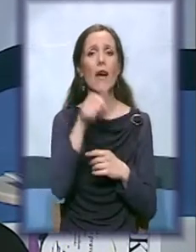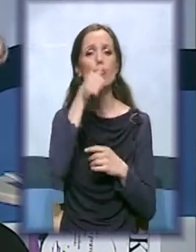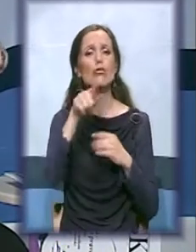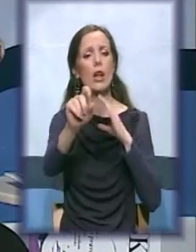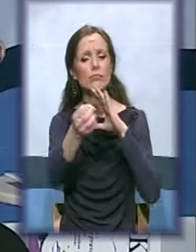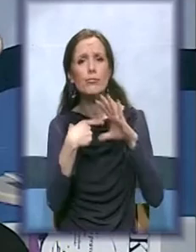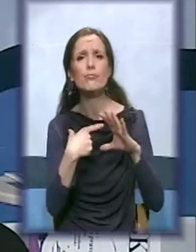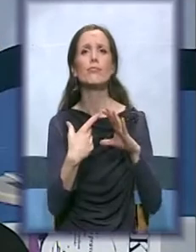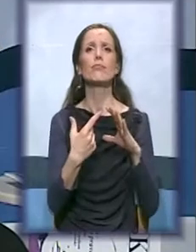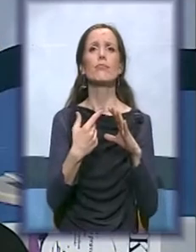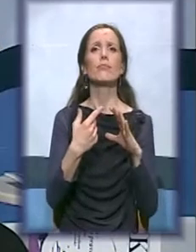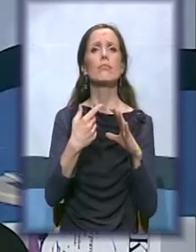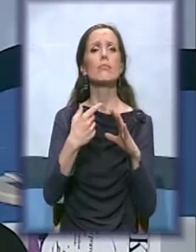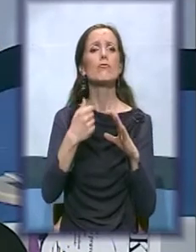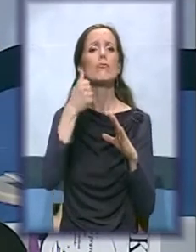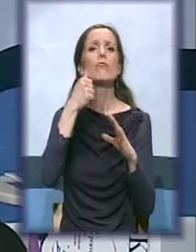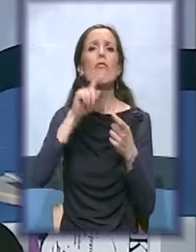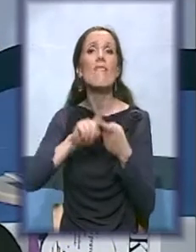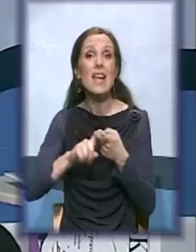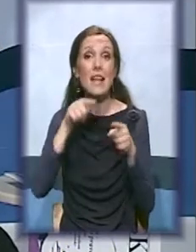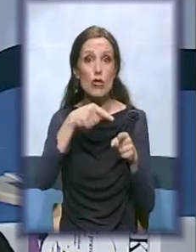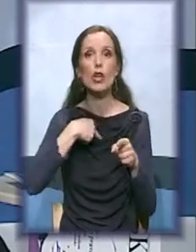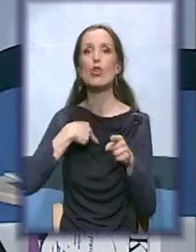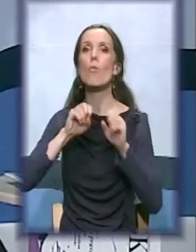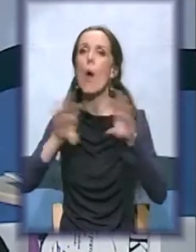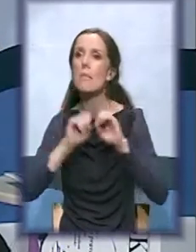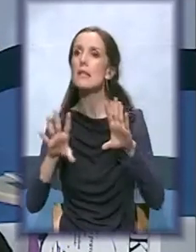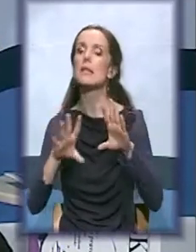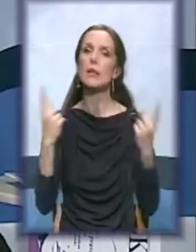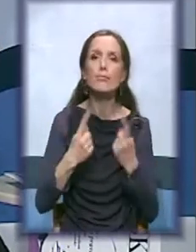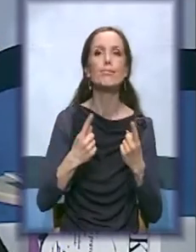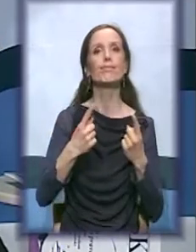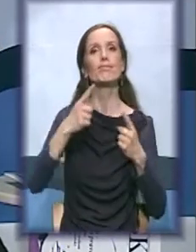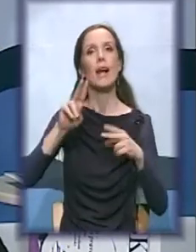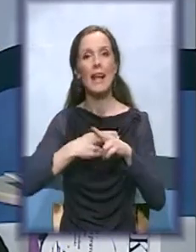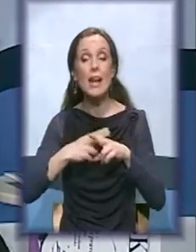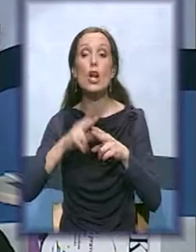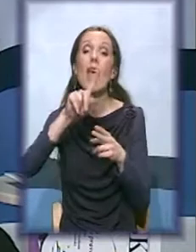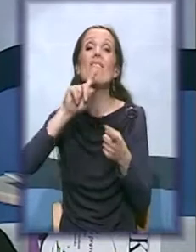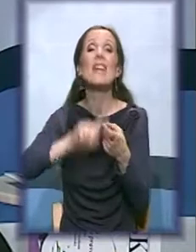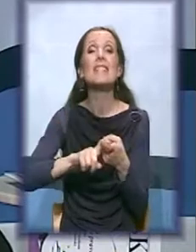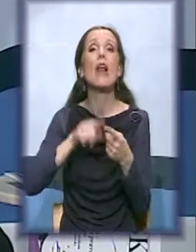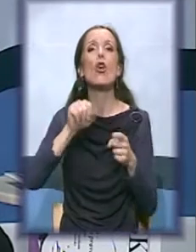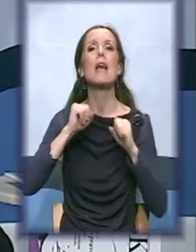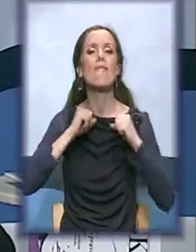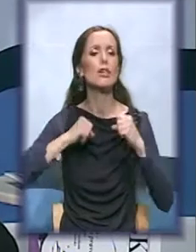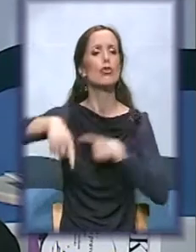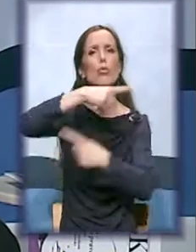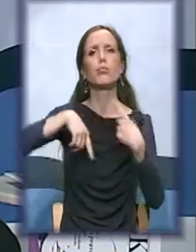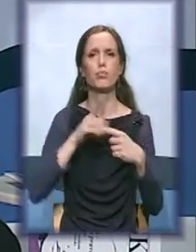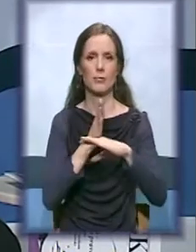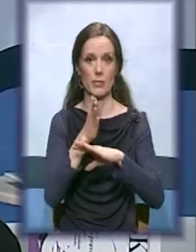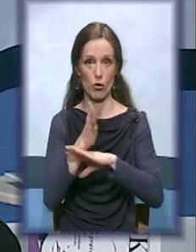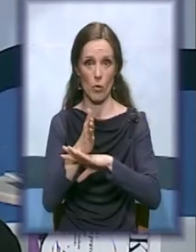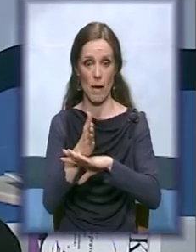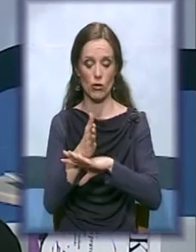a da smo upravo u ovoj emisiji pokrenuli, rešili, a kada se govori o fizičkoj pristupačnosti. Način na